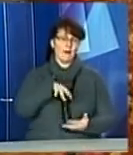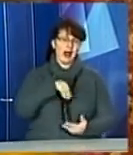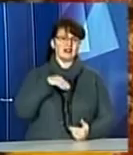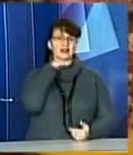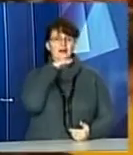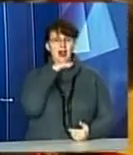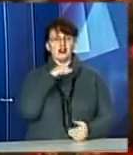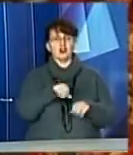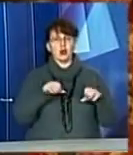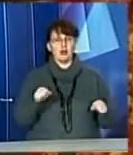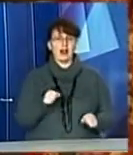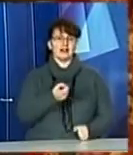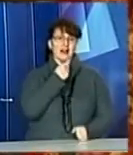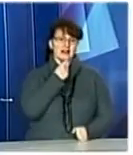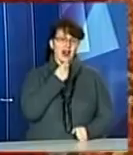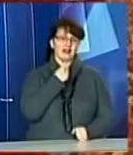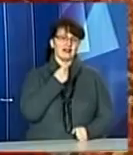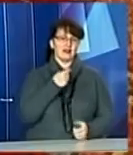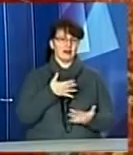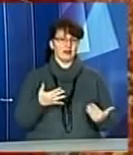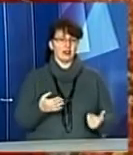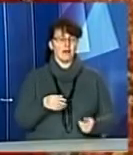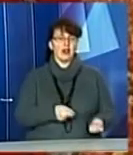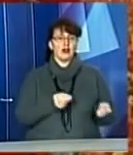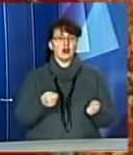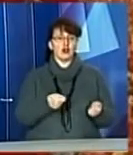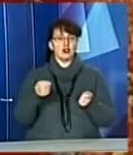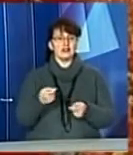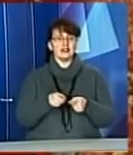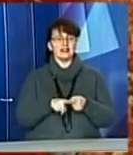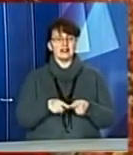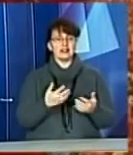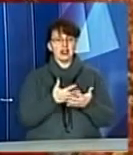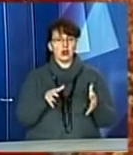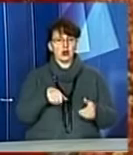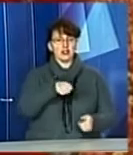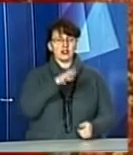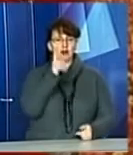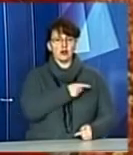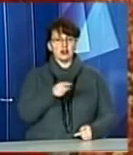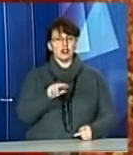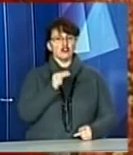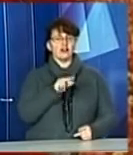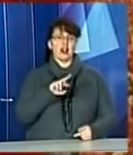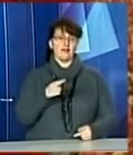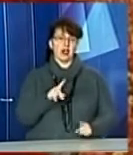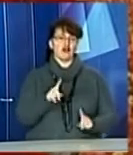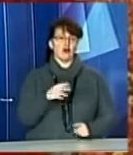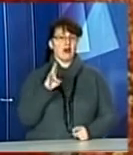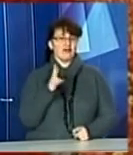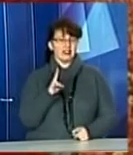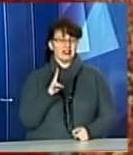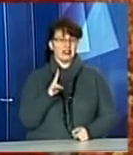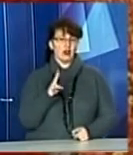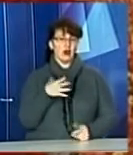шинка, ковбаска, писанки. Ми розвеземо великодні пакуночки впродовж Четверга та П'ятниці, щоб вже в неділю на